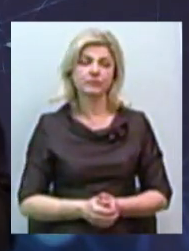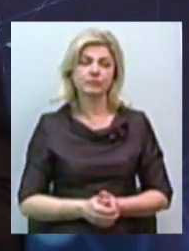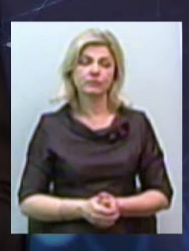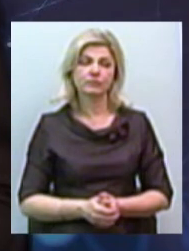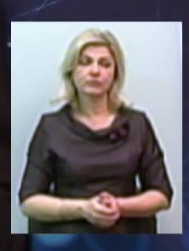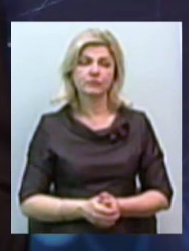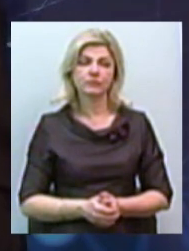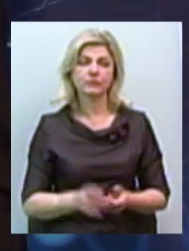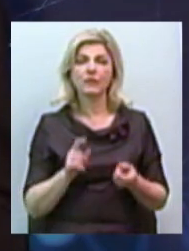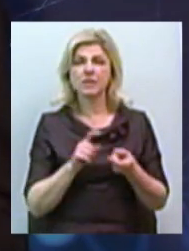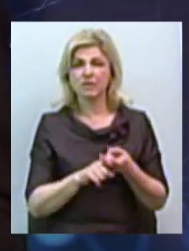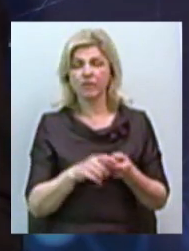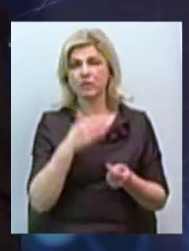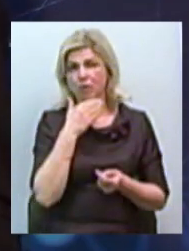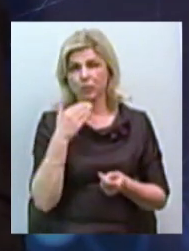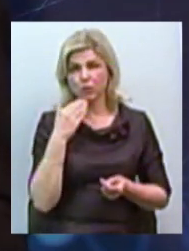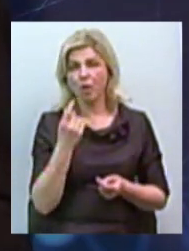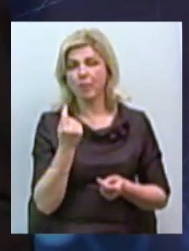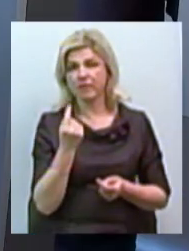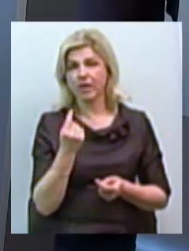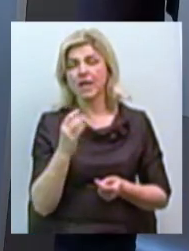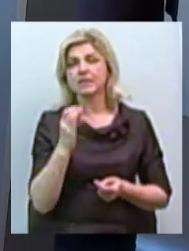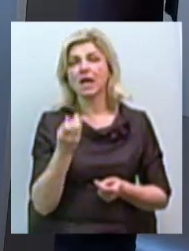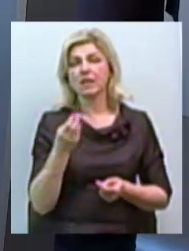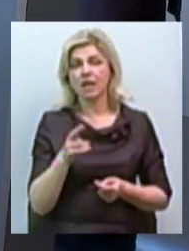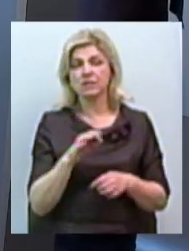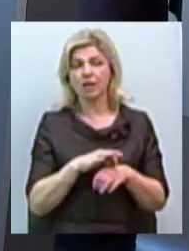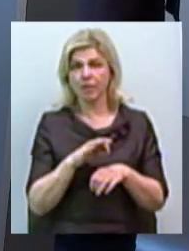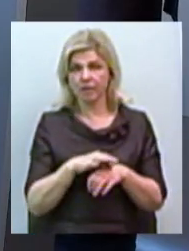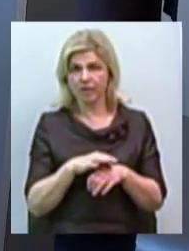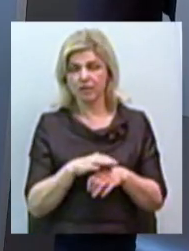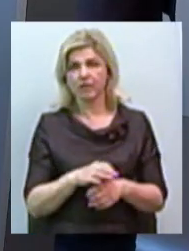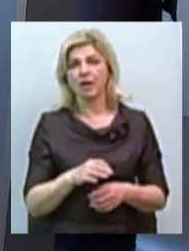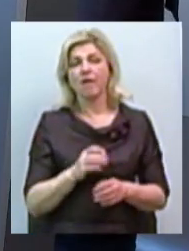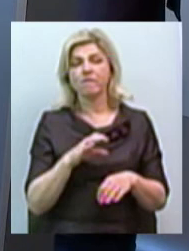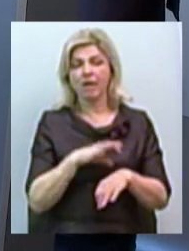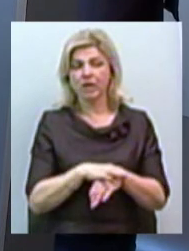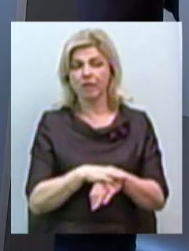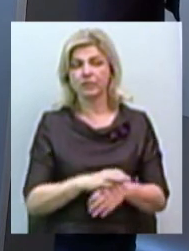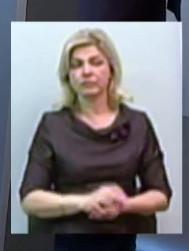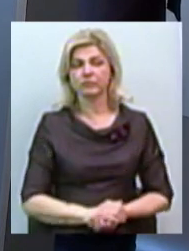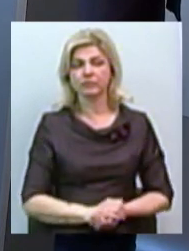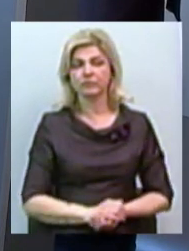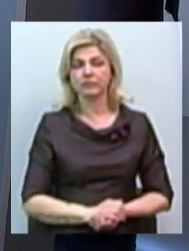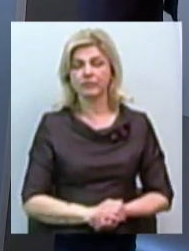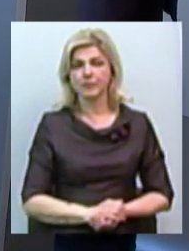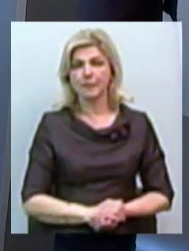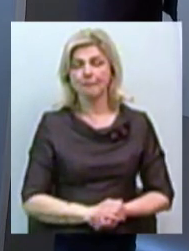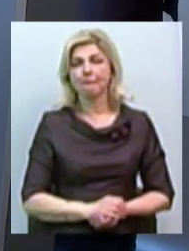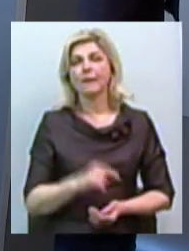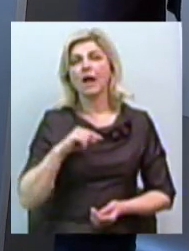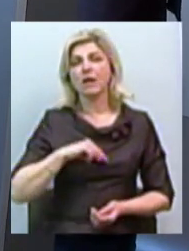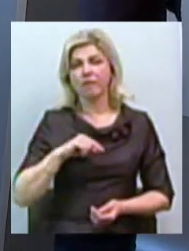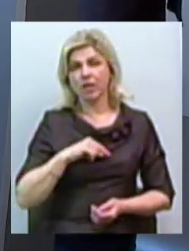Завісить від багато критерій. Перший – це стадія заболівання, конечно, виявляємо, в біологічно-характерістіка